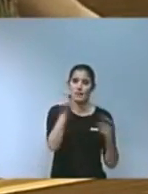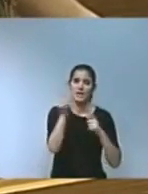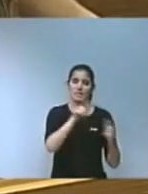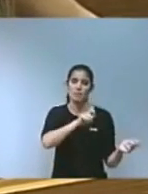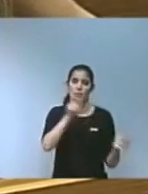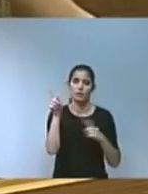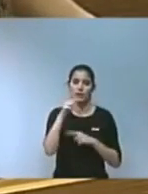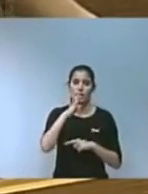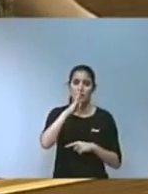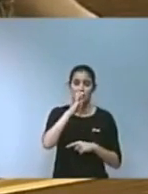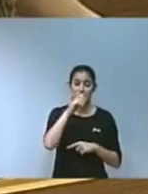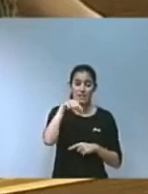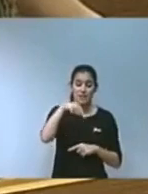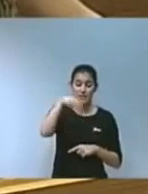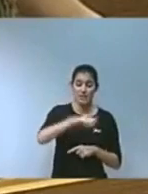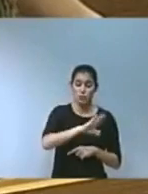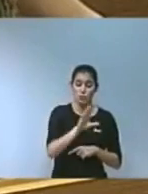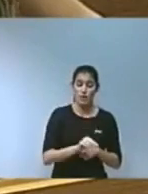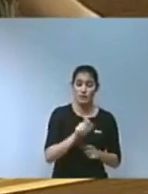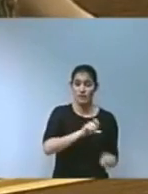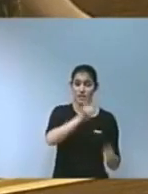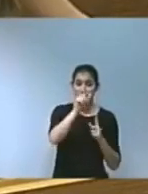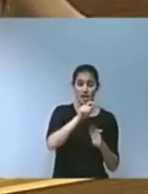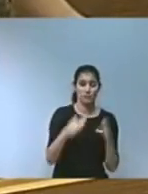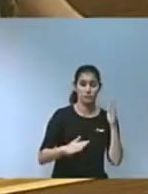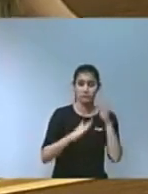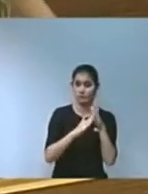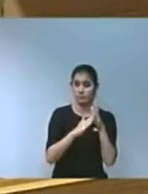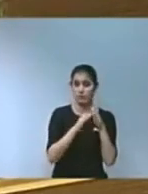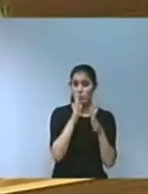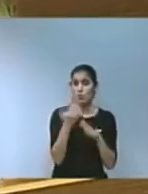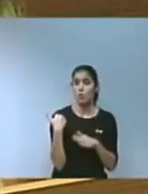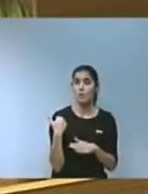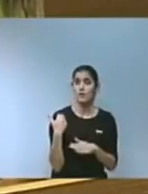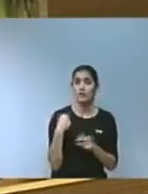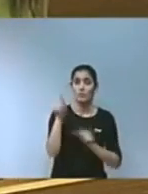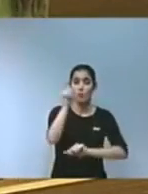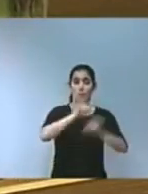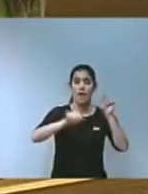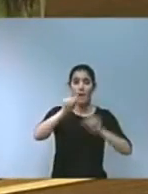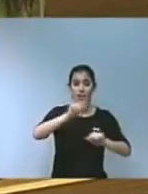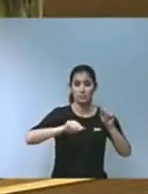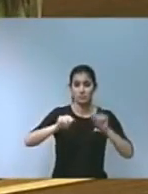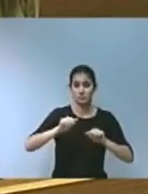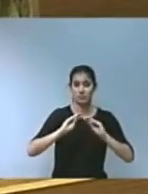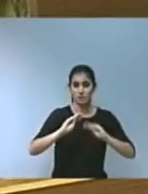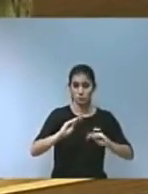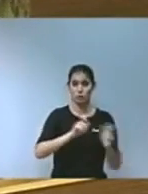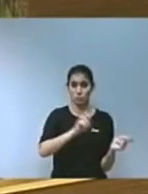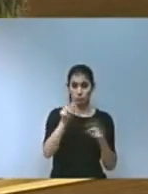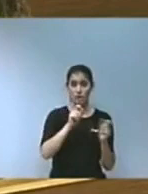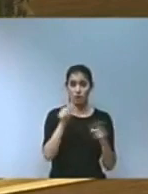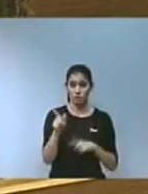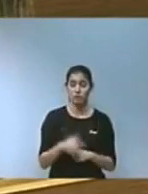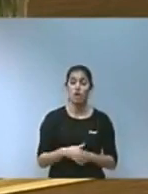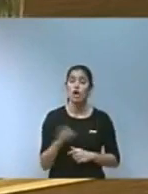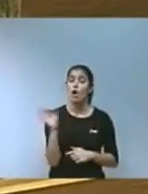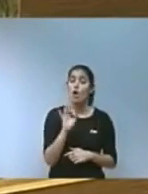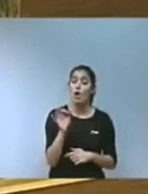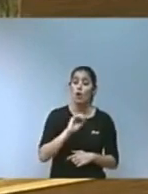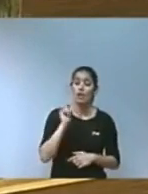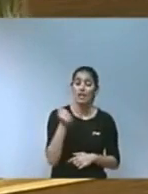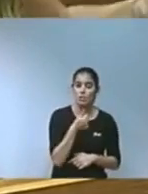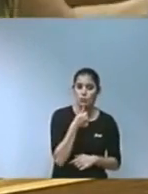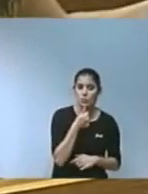cítrics de Sud-àfrica amb els episodis últims de plagues localitzades a les seues importacions o clàusules de salvaguarda